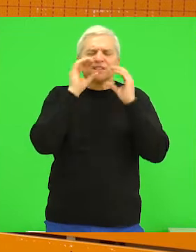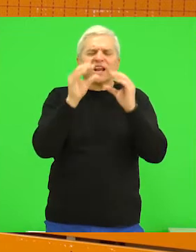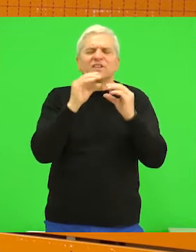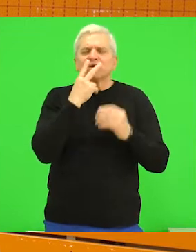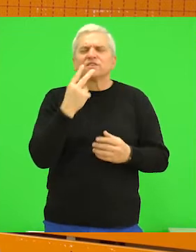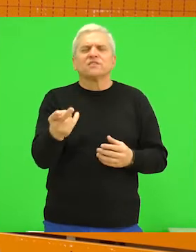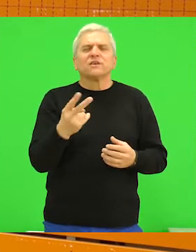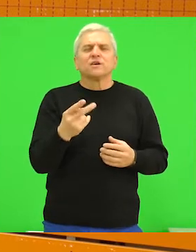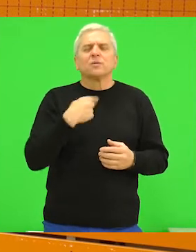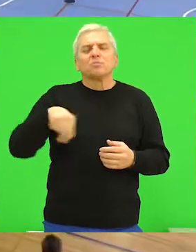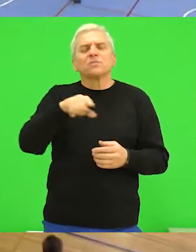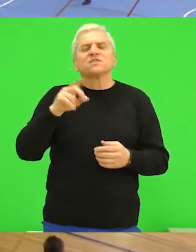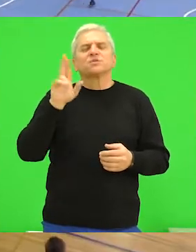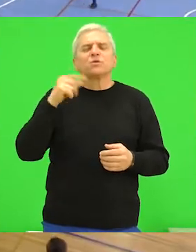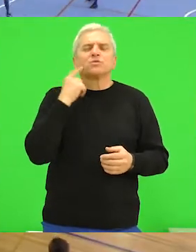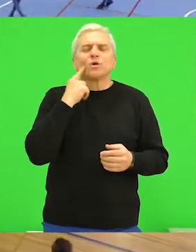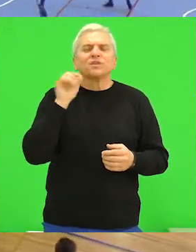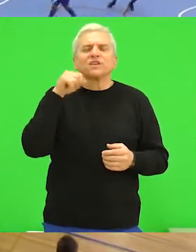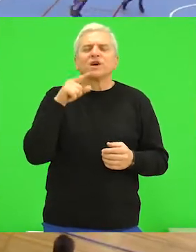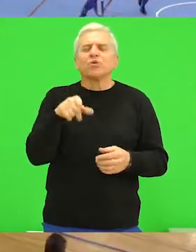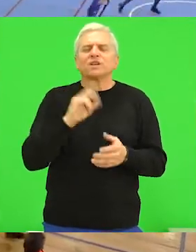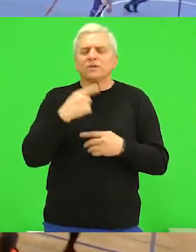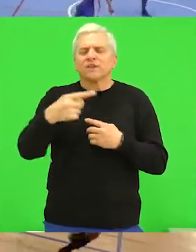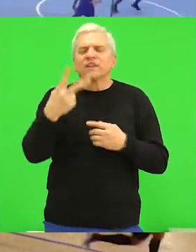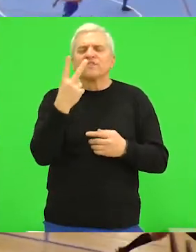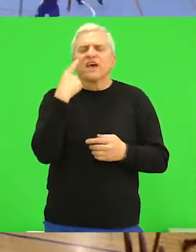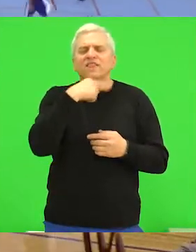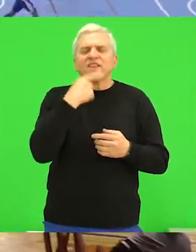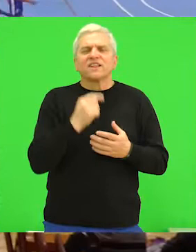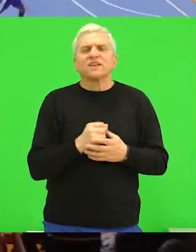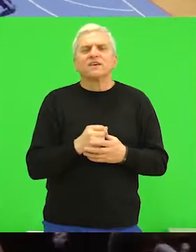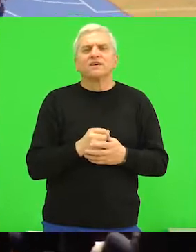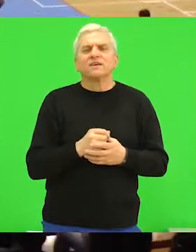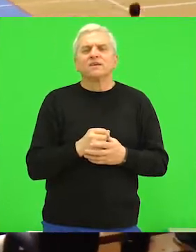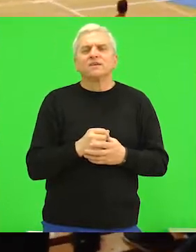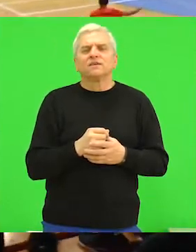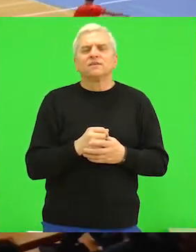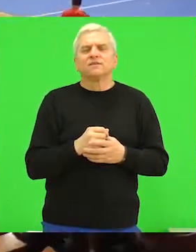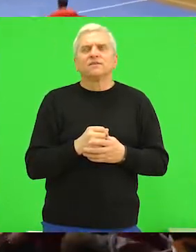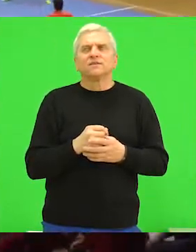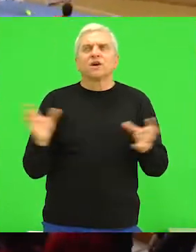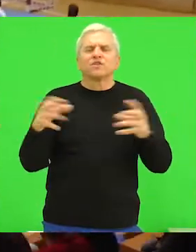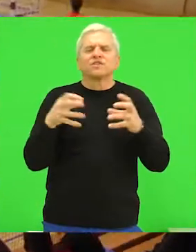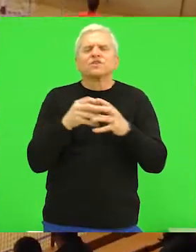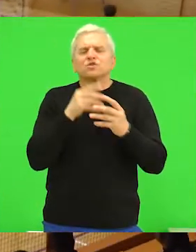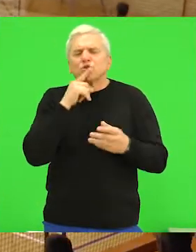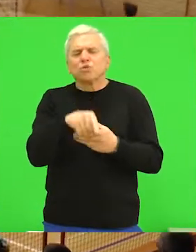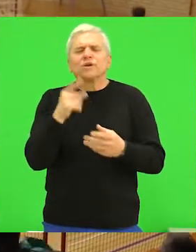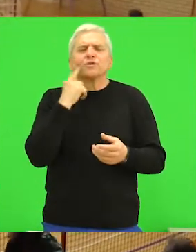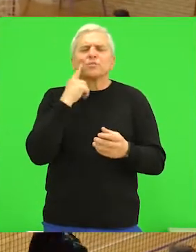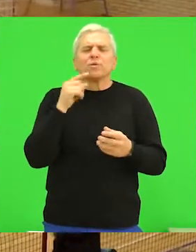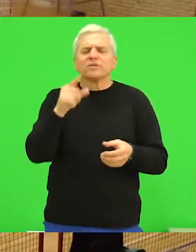jako dobra za publiku. Mi ćemo pokušati u naredne dve nedelje da se